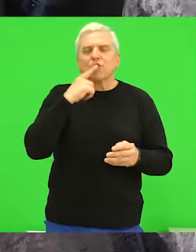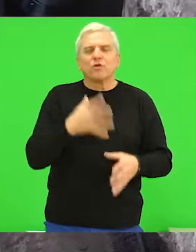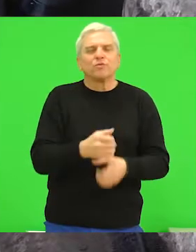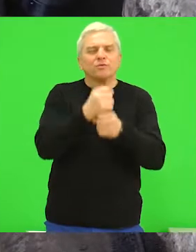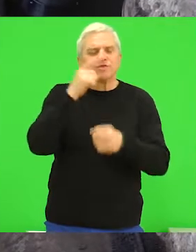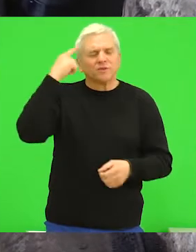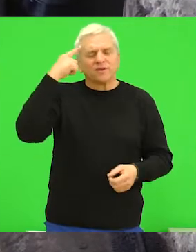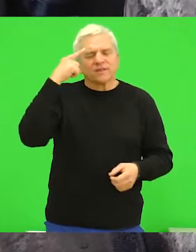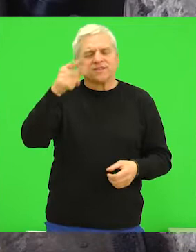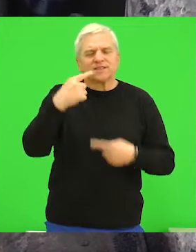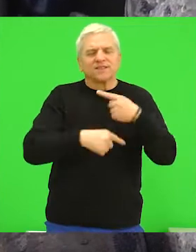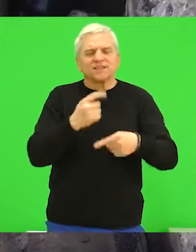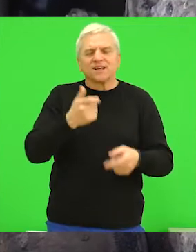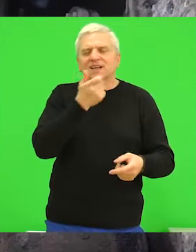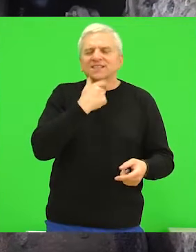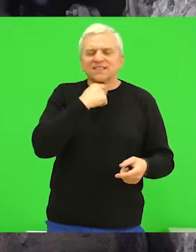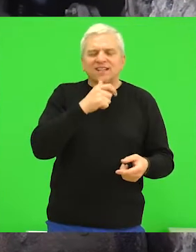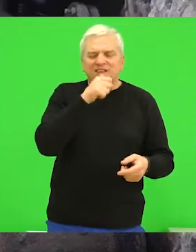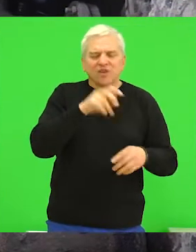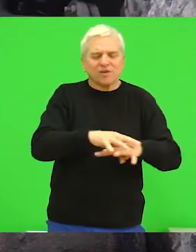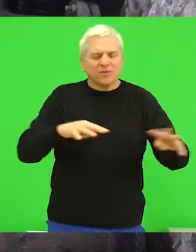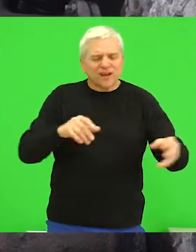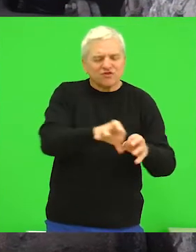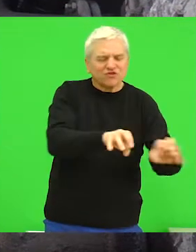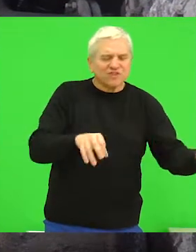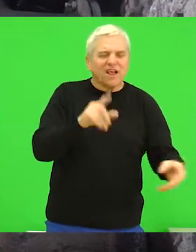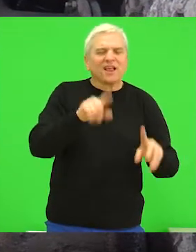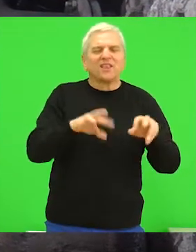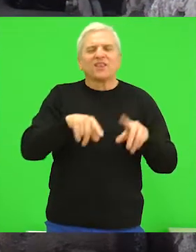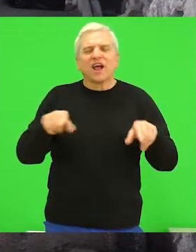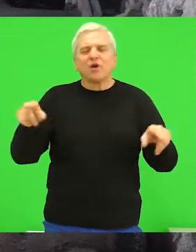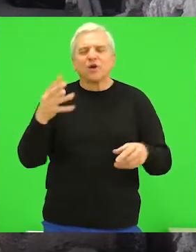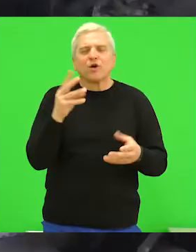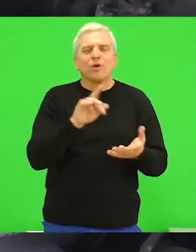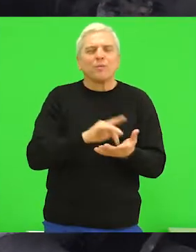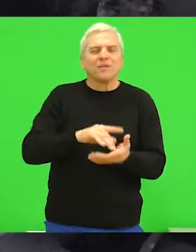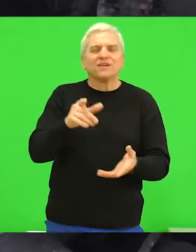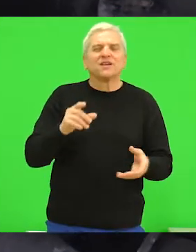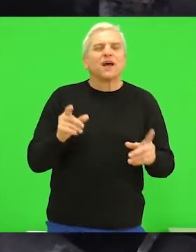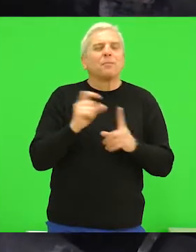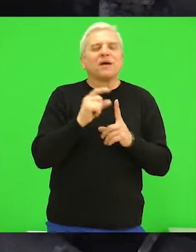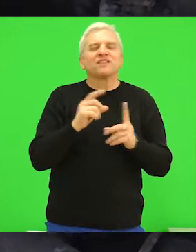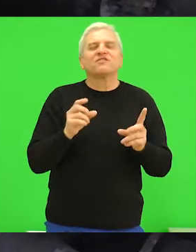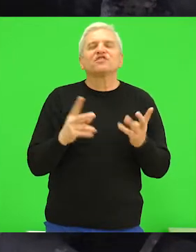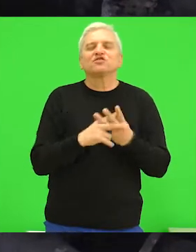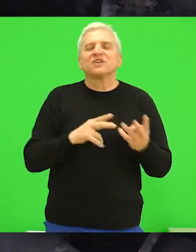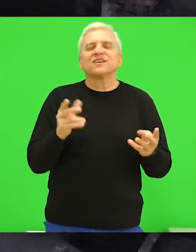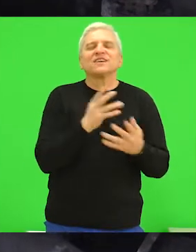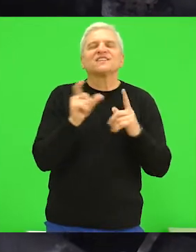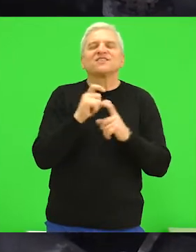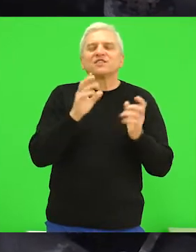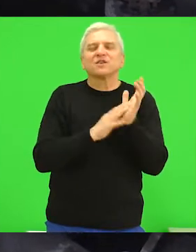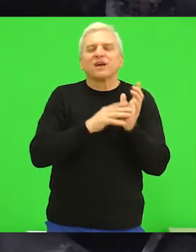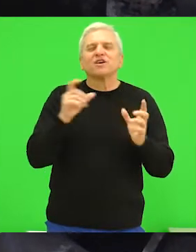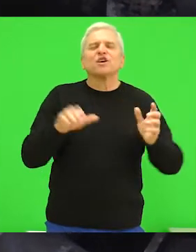i koji podrazumeva zamenu dotrejalih vodovodnih delova na nekoliko lokacija u ulici Petefišandora, Svetozara